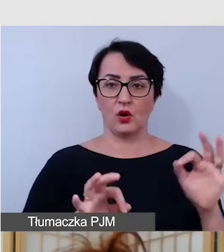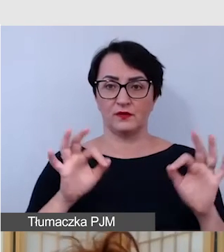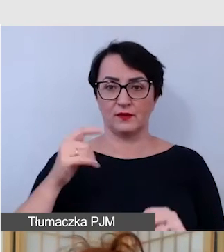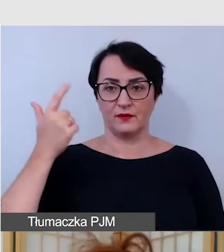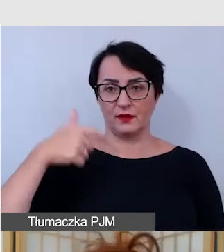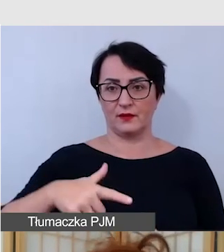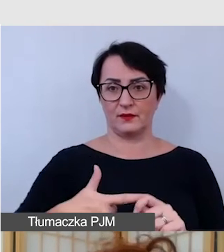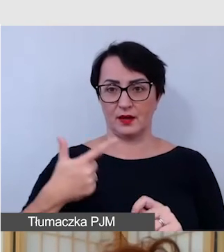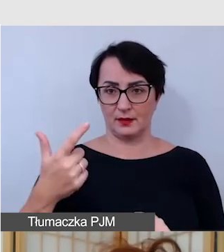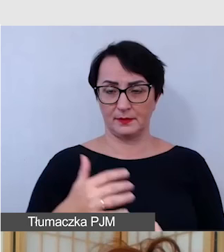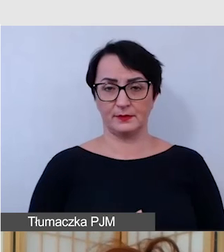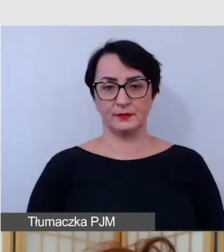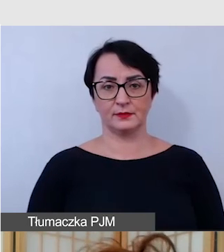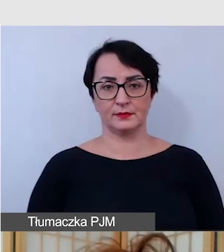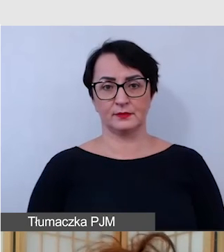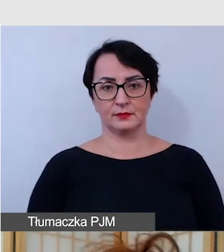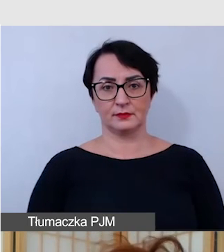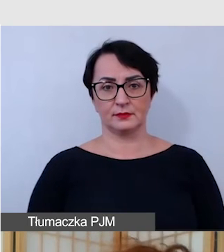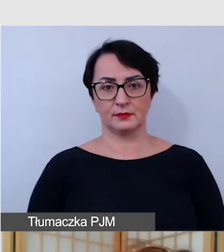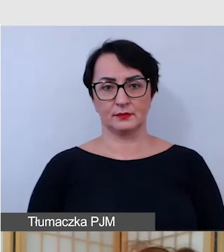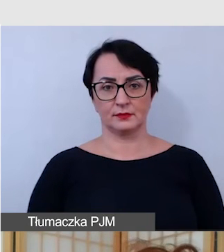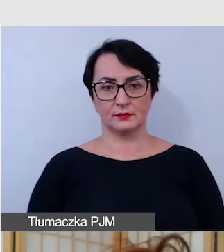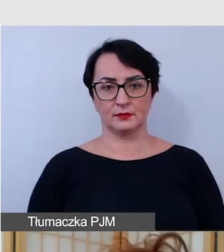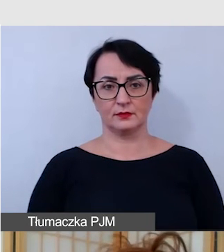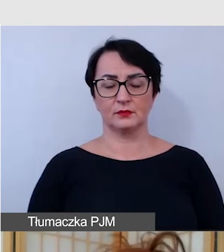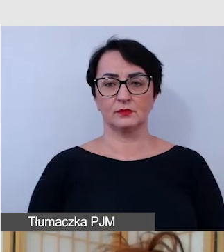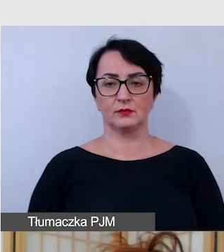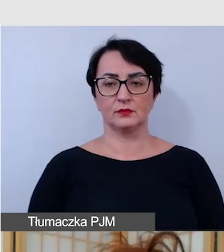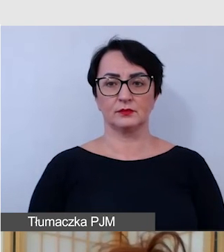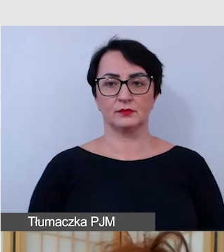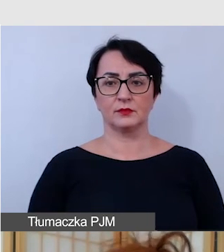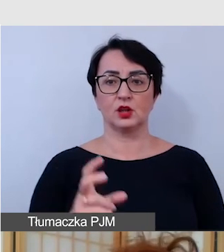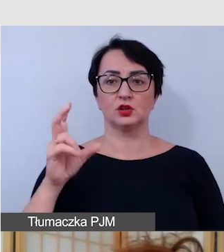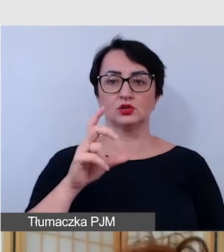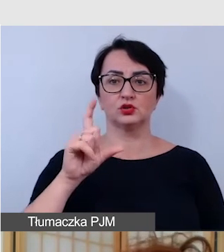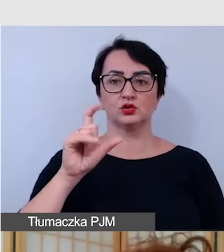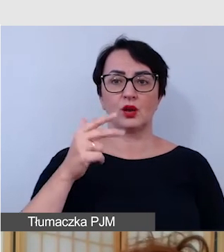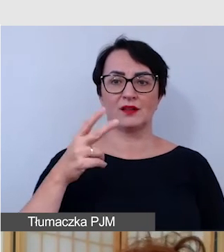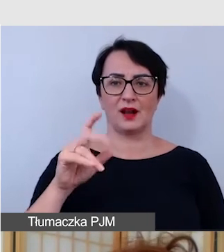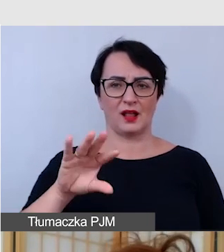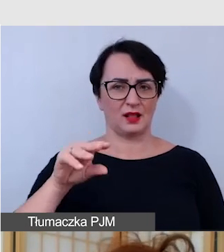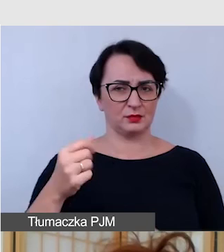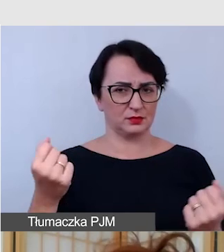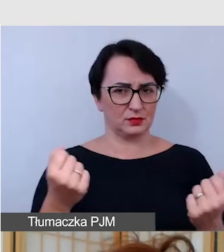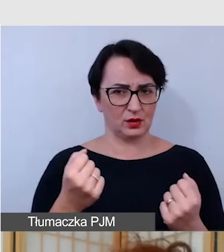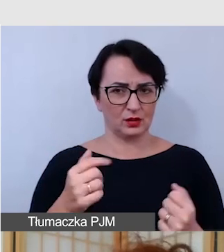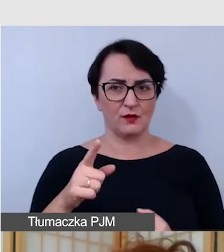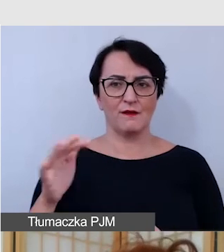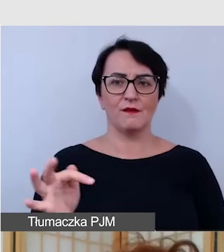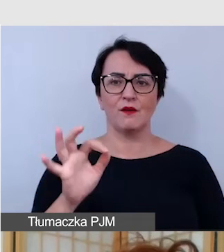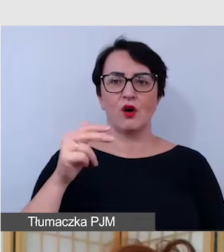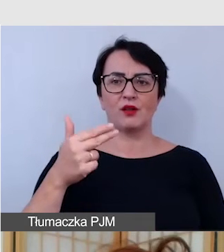2022, jakaś bardzo dziwna czcionka, mogłabym powiedzieć bardziej poprawnie font